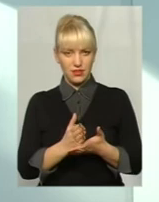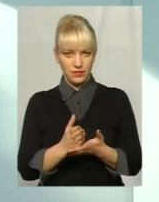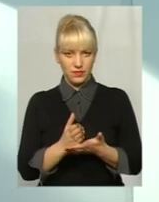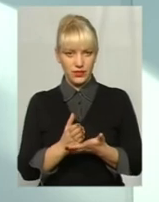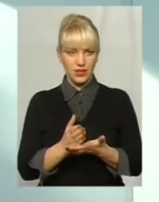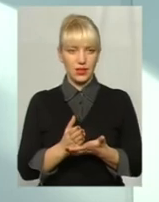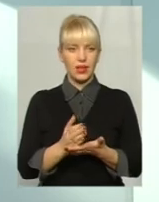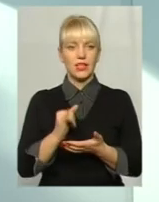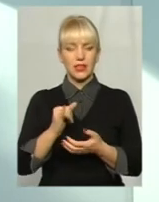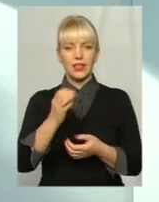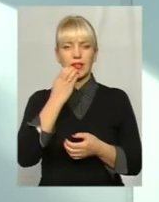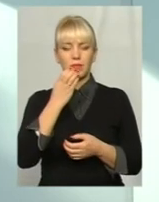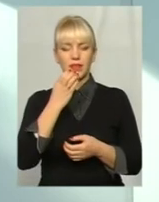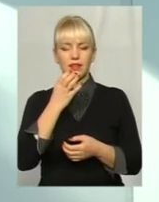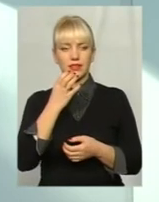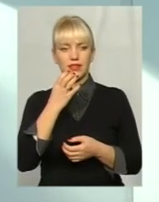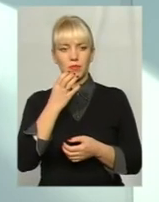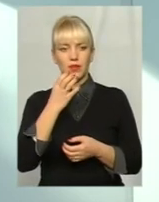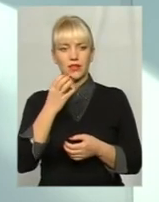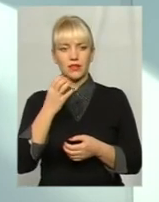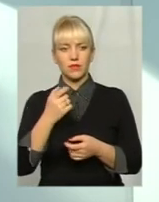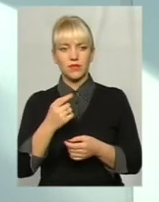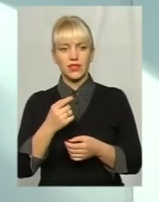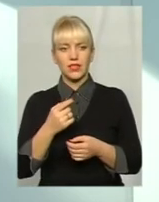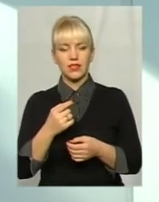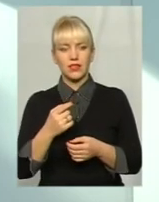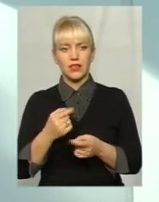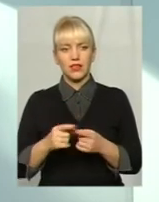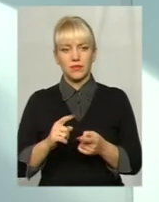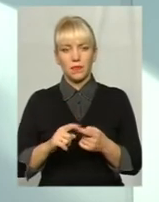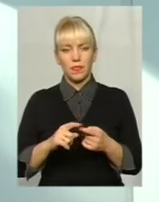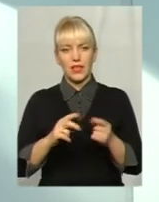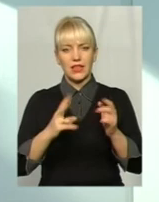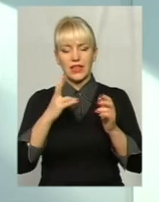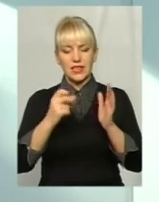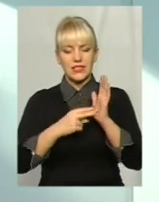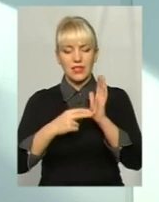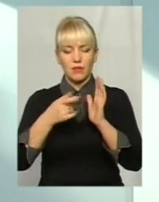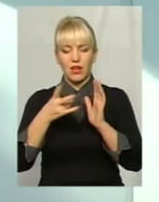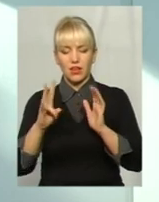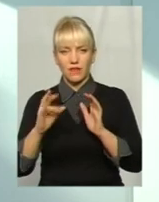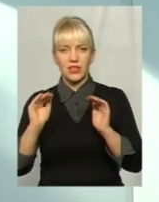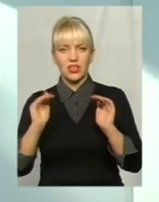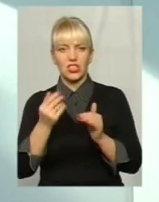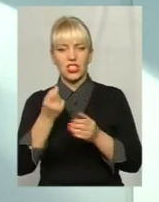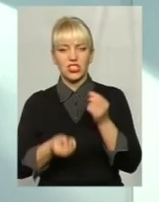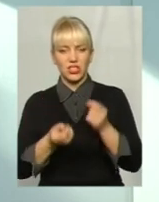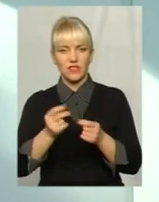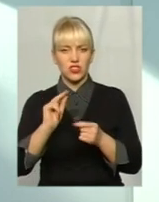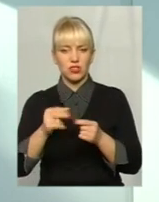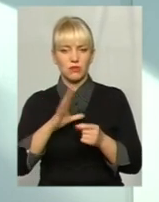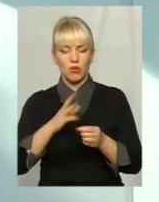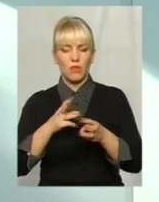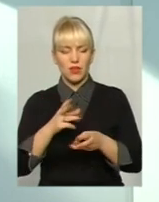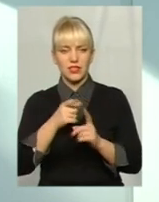підназах, теплових мережах, вартість з одного геокалорію на 7 гривень дешевше, ніж вони були до цього опального сезону. Ми тільки чекаємо, НКРЄ